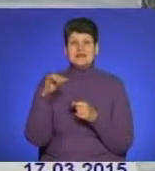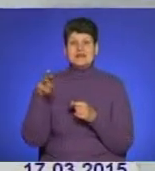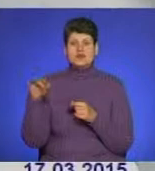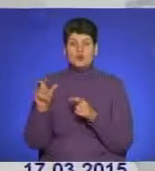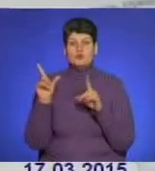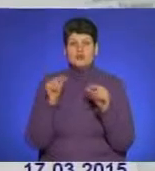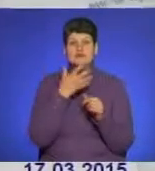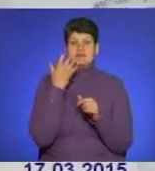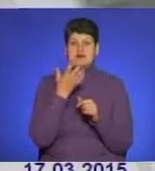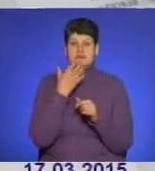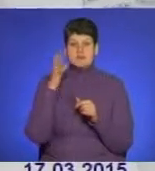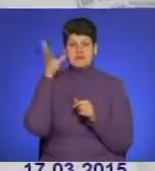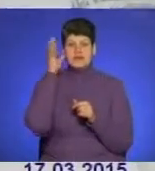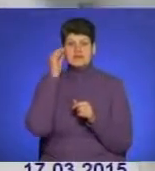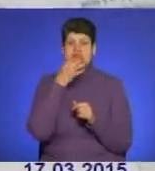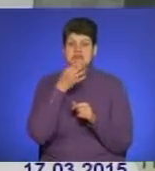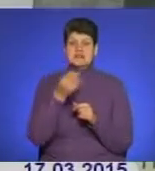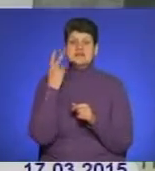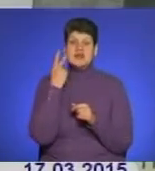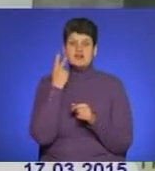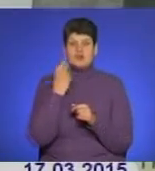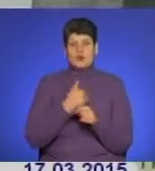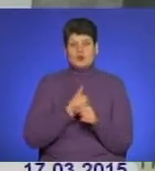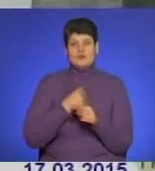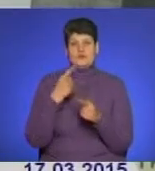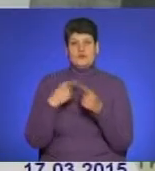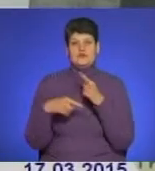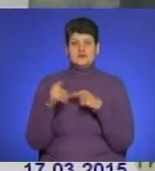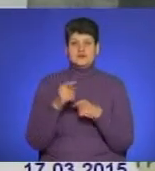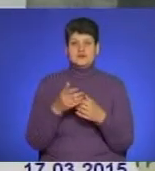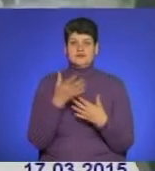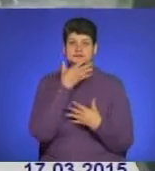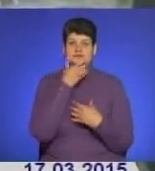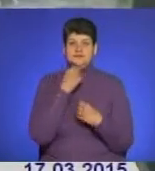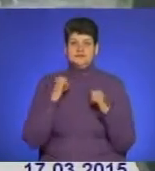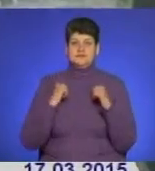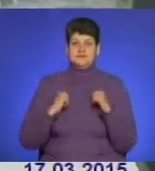із теплими враженнями і сказав, що завжди охоче повертається у це затишне місто.